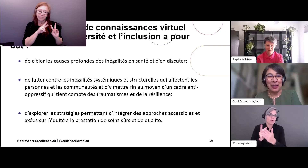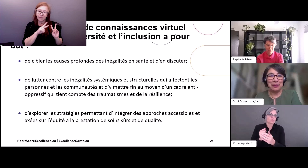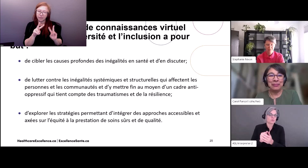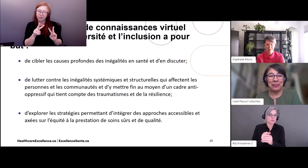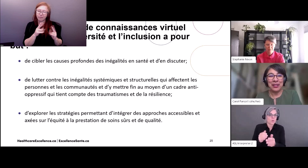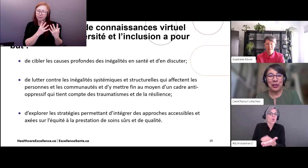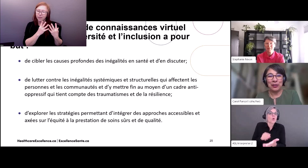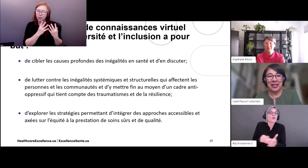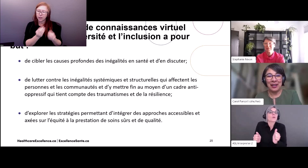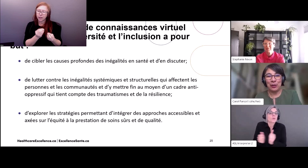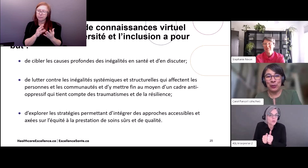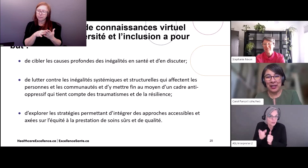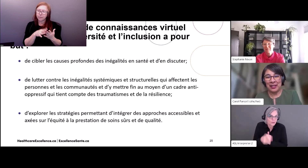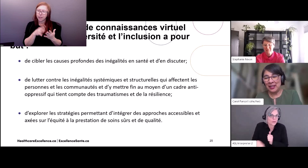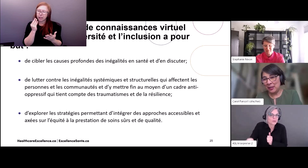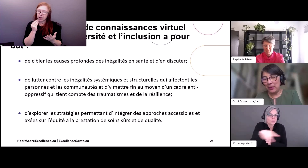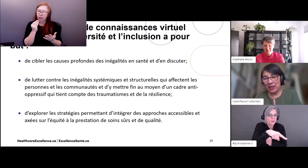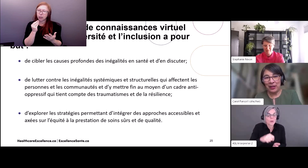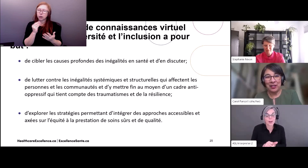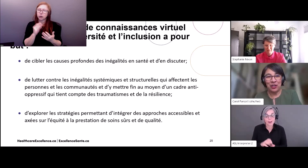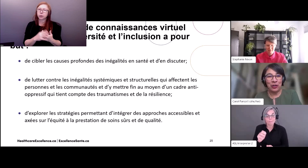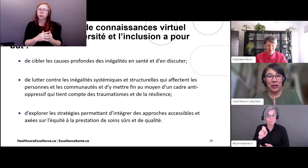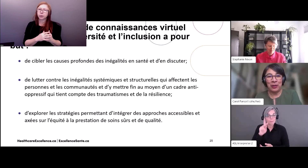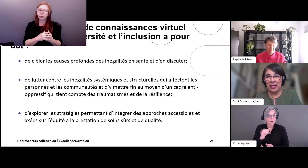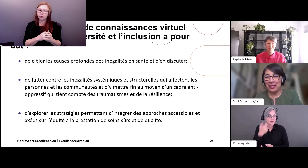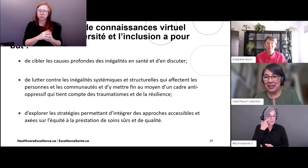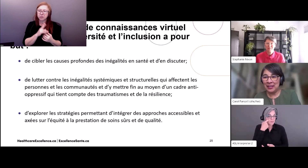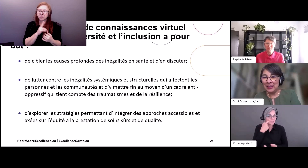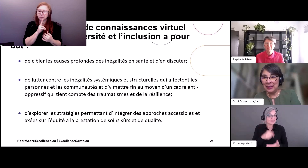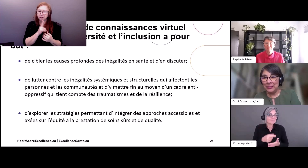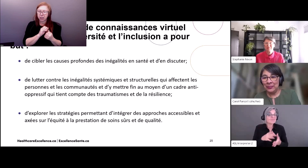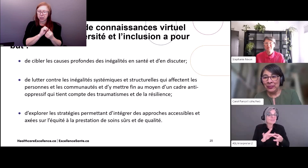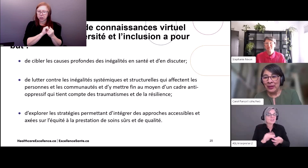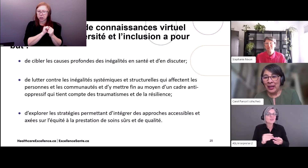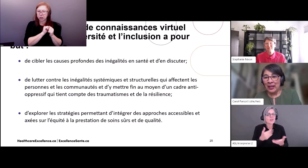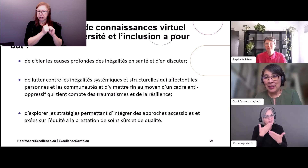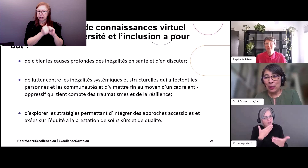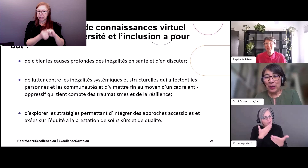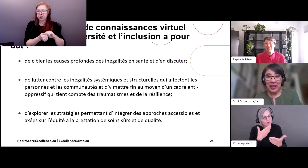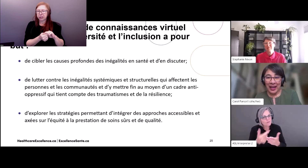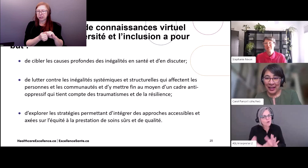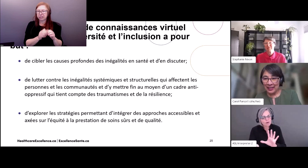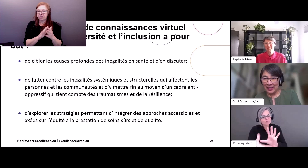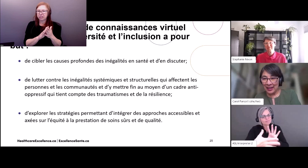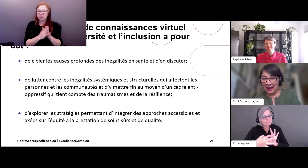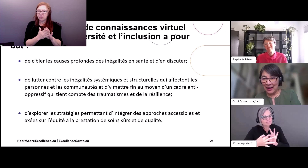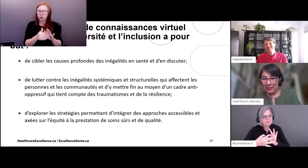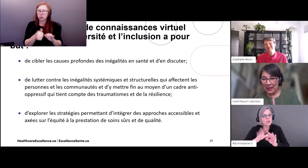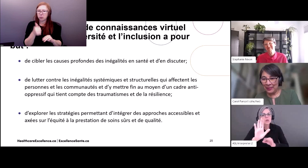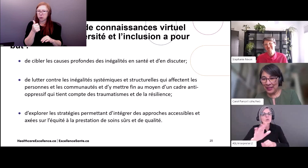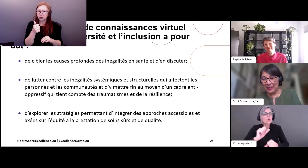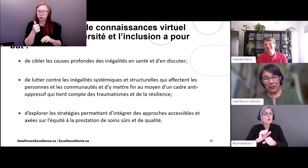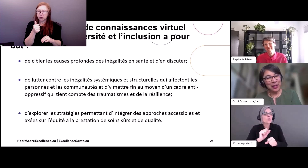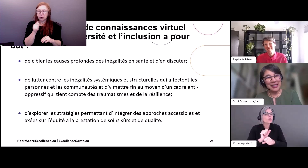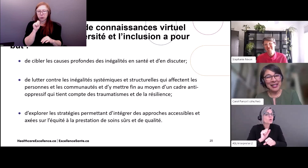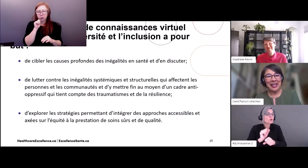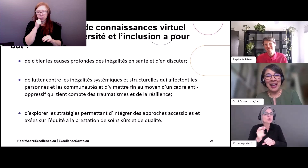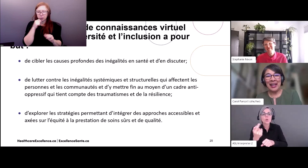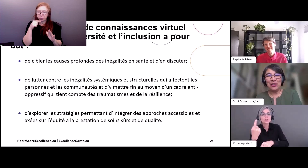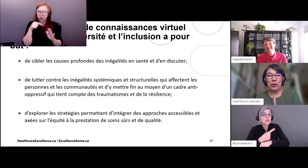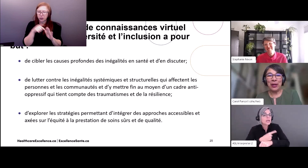apprendre auprès de vous tous et comme mon collègue a déjà dit tout à l'heure, nous sommes reconnaissants que vous avez pris le temps